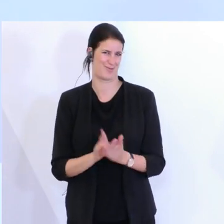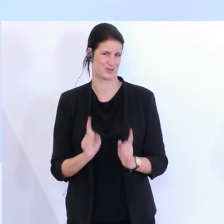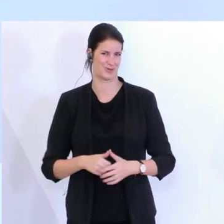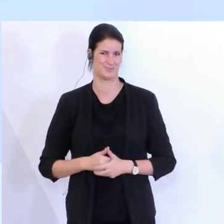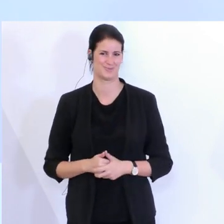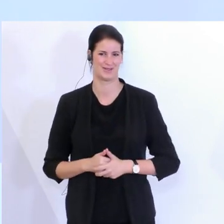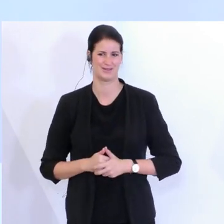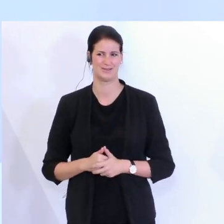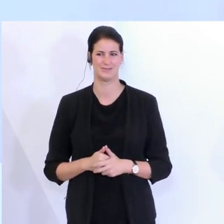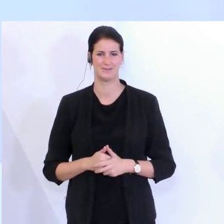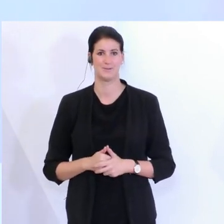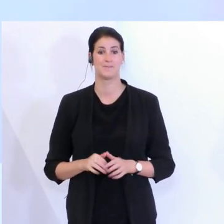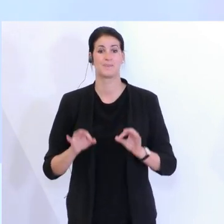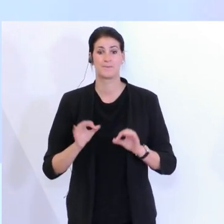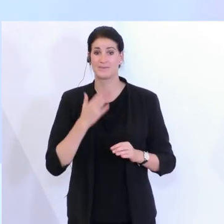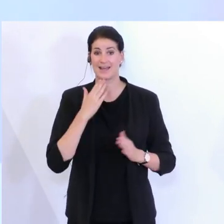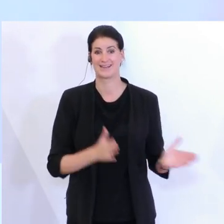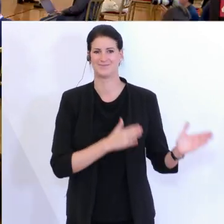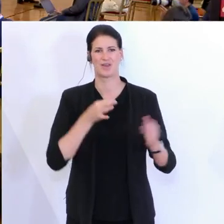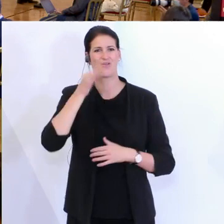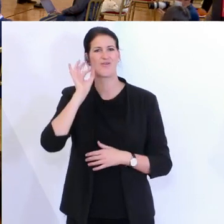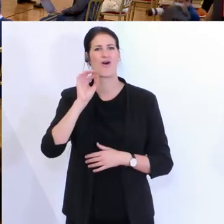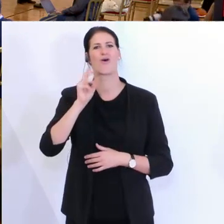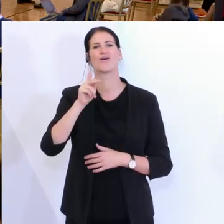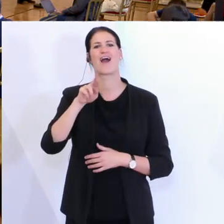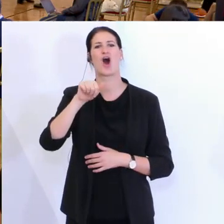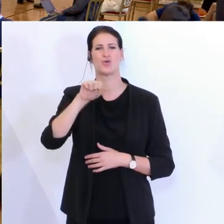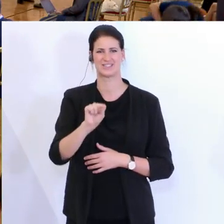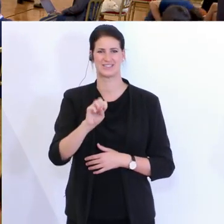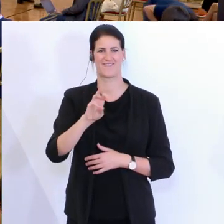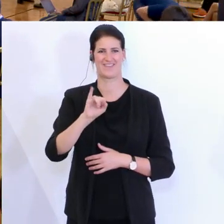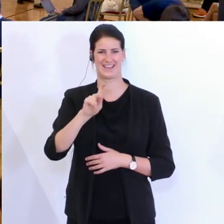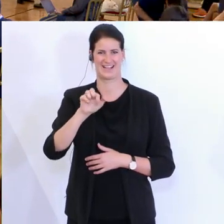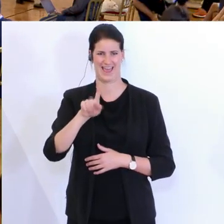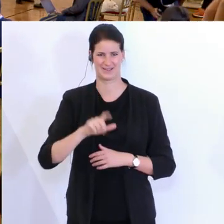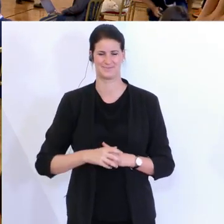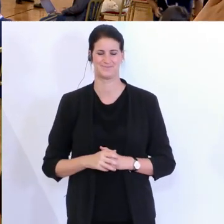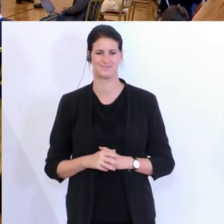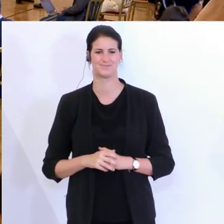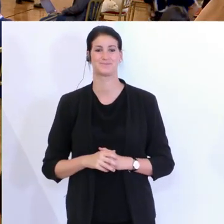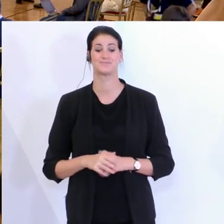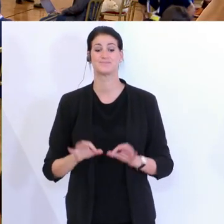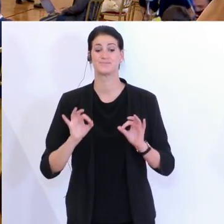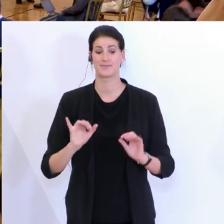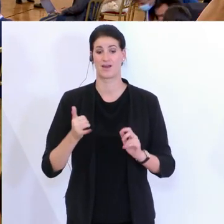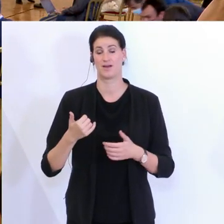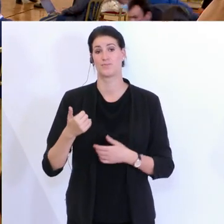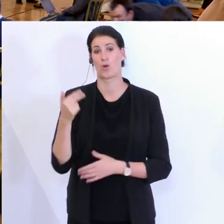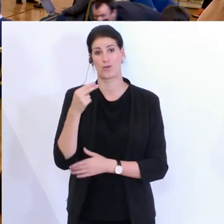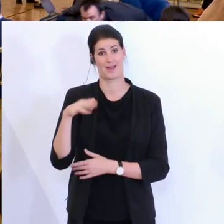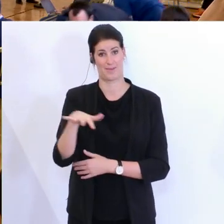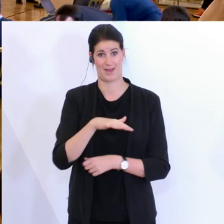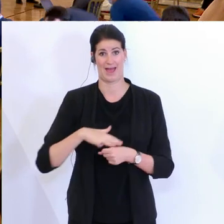Dankeschön, Frau Bundesministerin. Frau Kraus-Winkler, bitteschön. Ja, die Hotellerie war heuer in diesem ersten